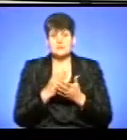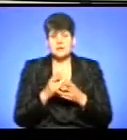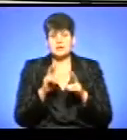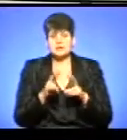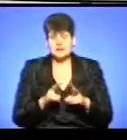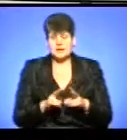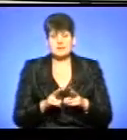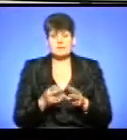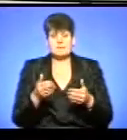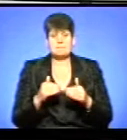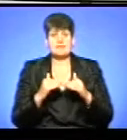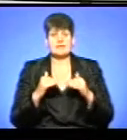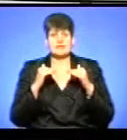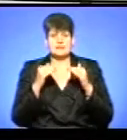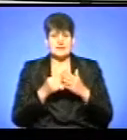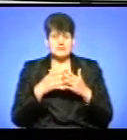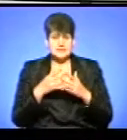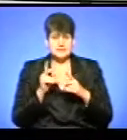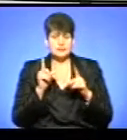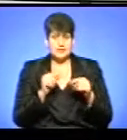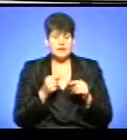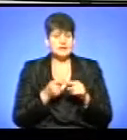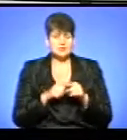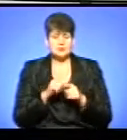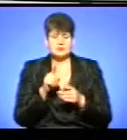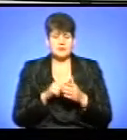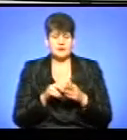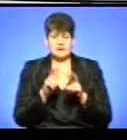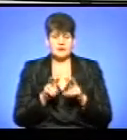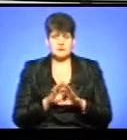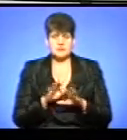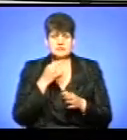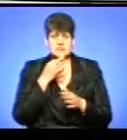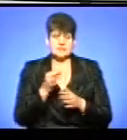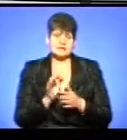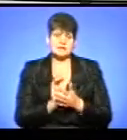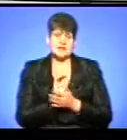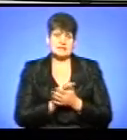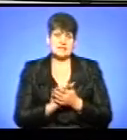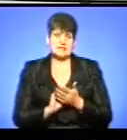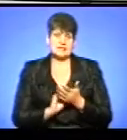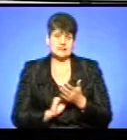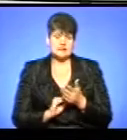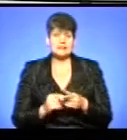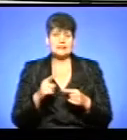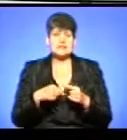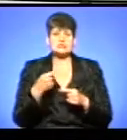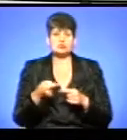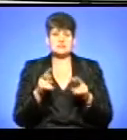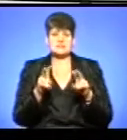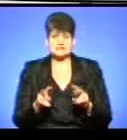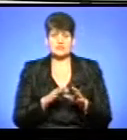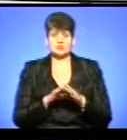підвищення тарифів на проїзд, проте цього питання не порушували, розповіла прессекретар міськради Мар'яна Зварич. Наступне засідання виконкому